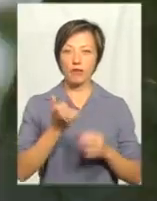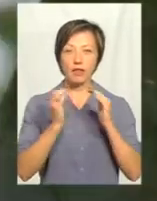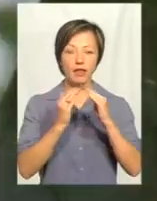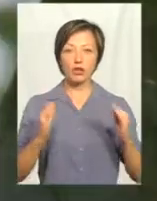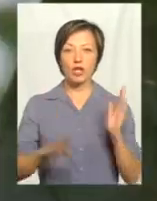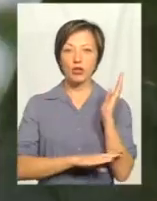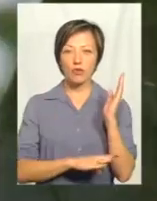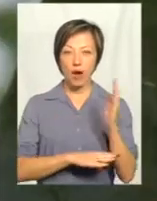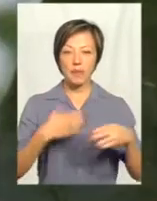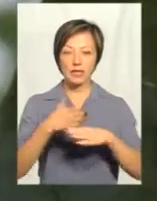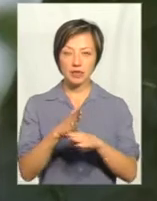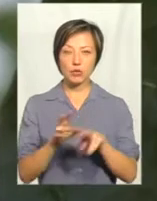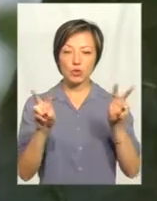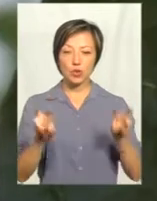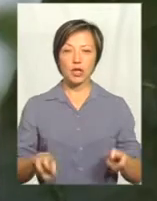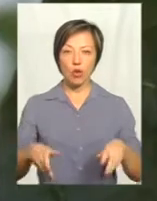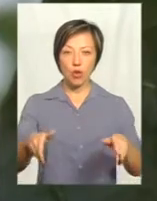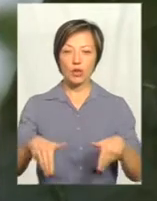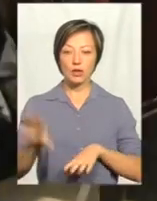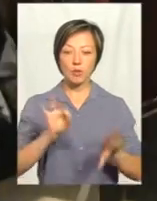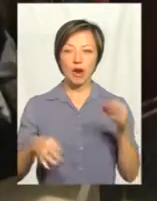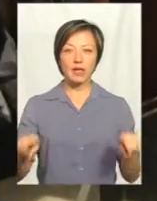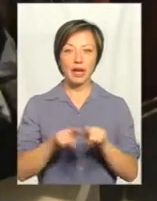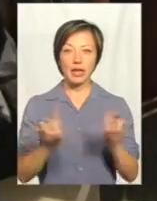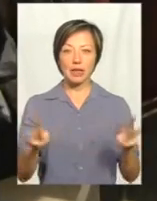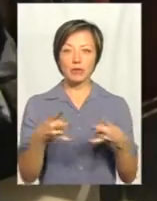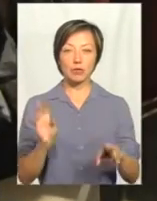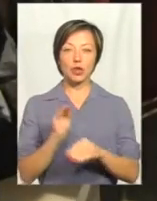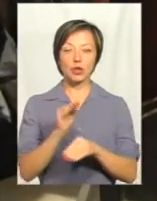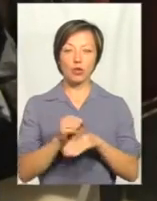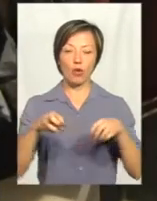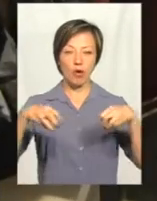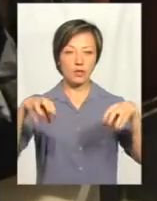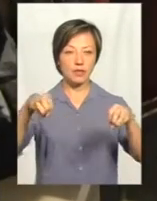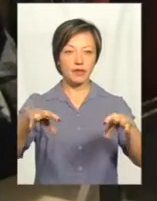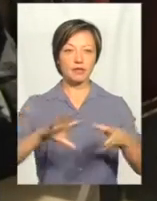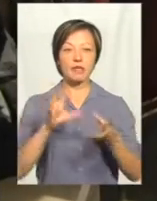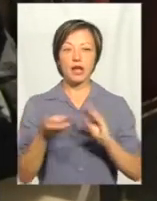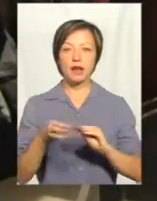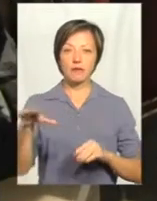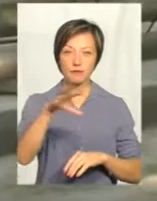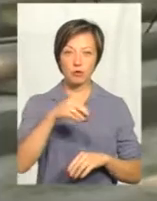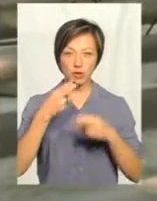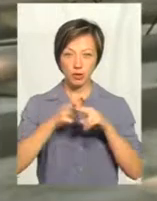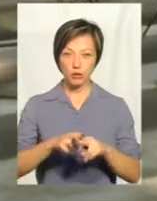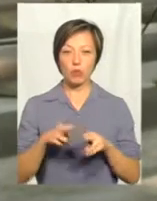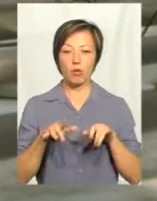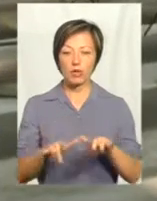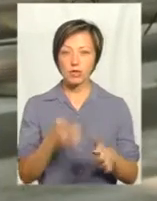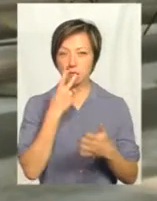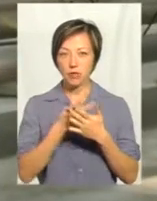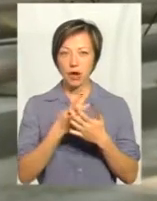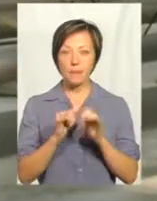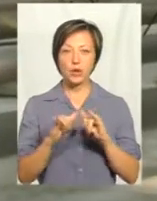дровами, а трісками. Та й сорти городини добирають такі, яким не потрібне додаткове освітлення. Взагалі в усьому технологічному процесі проглядається